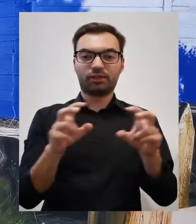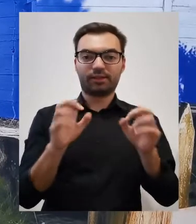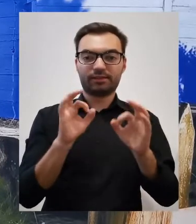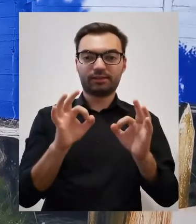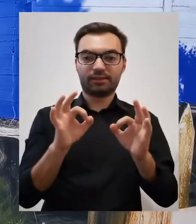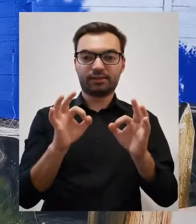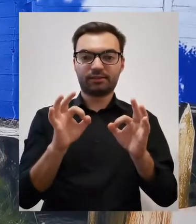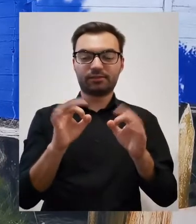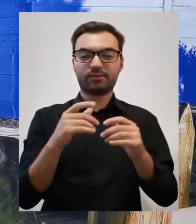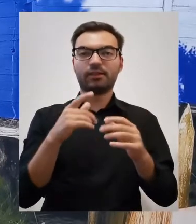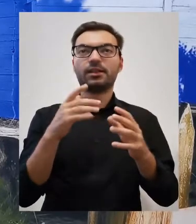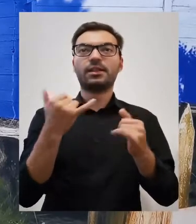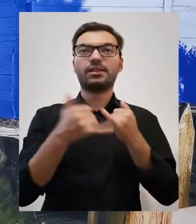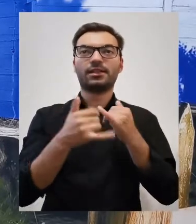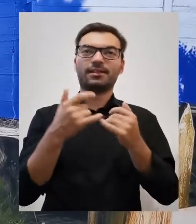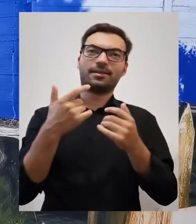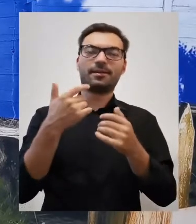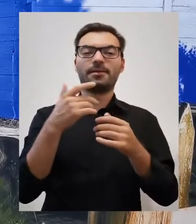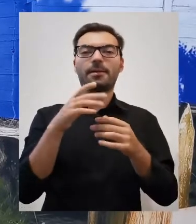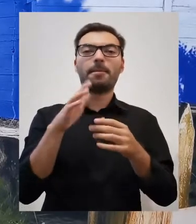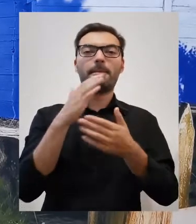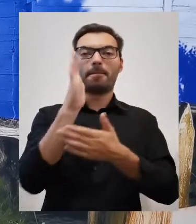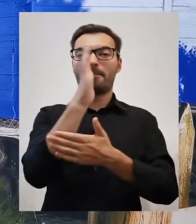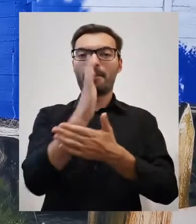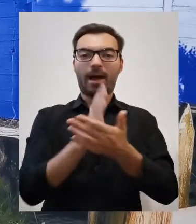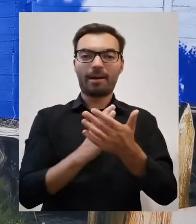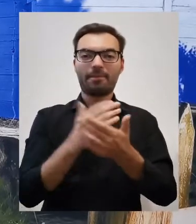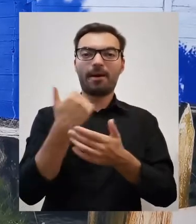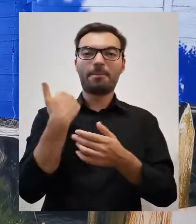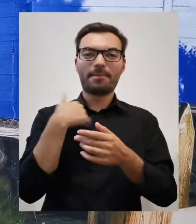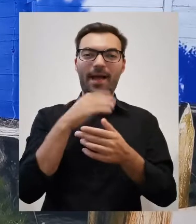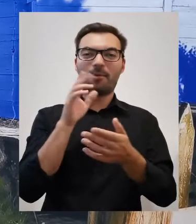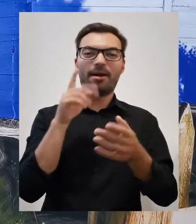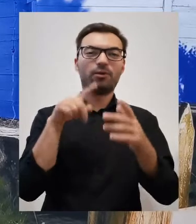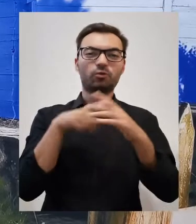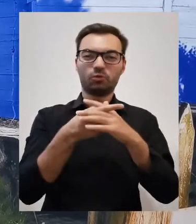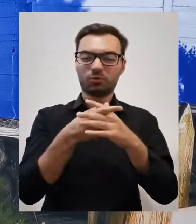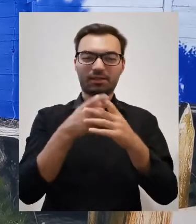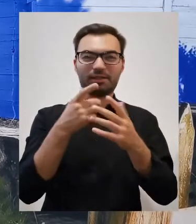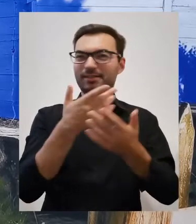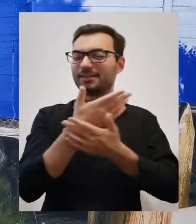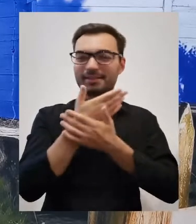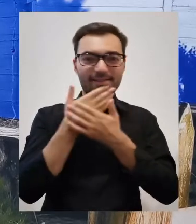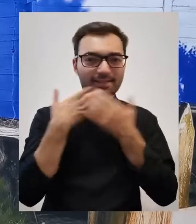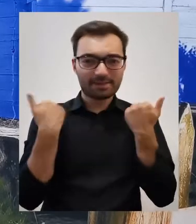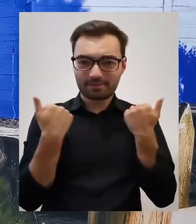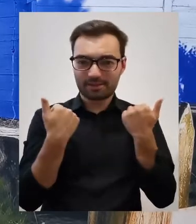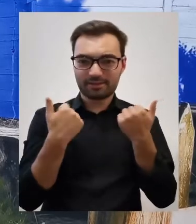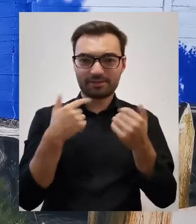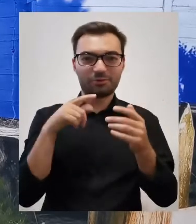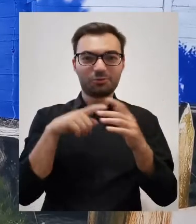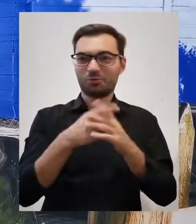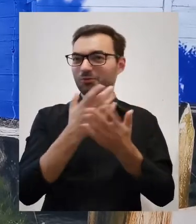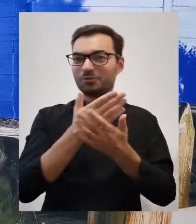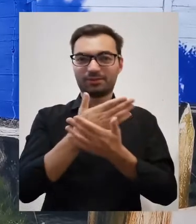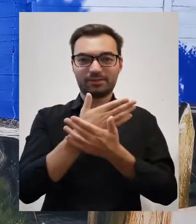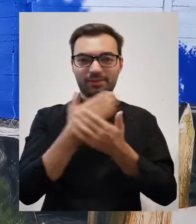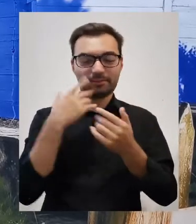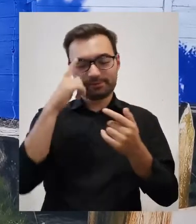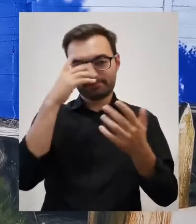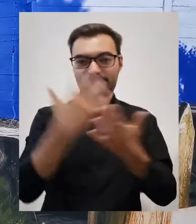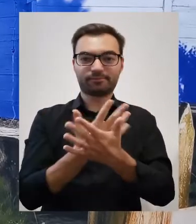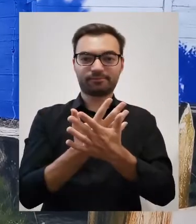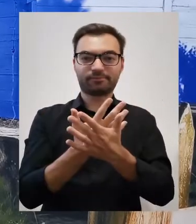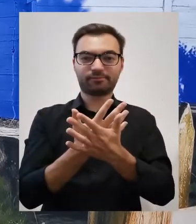mamy takie czasy, kiedy znalezienie białej plamki na mapie jest już po prostu niemożliwe. Nie ma już takich plam.